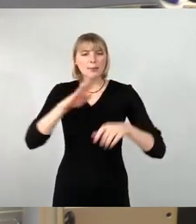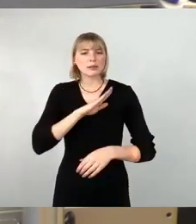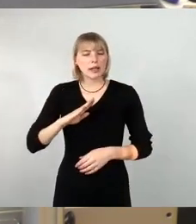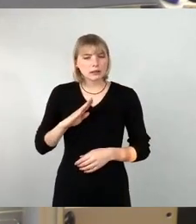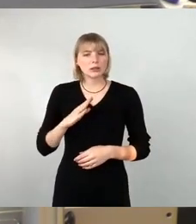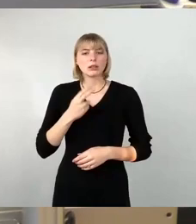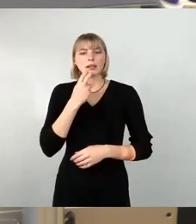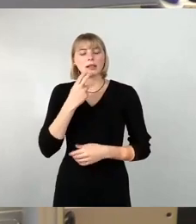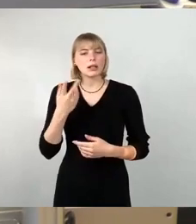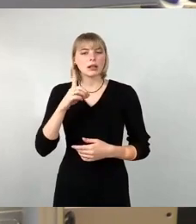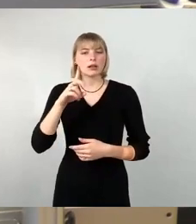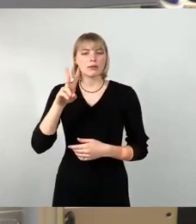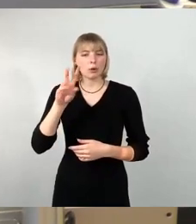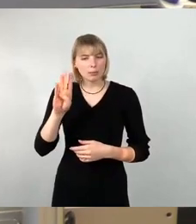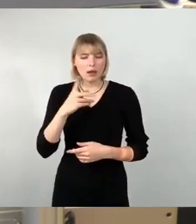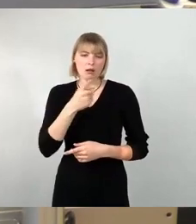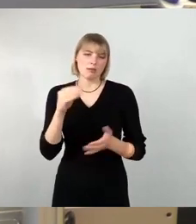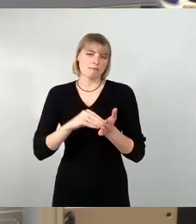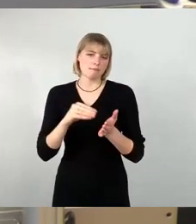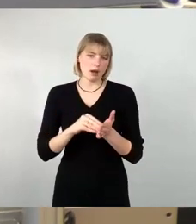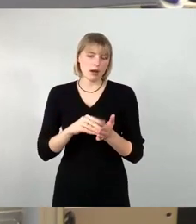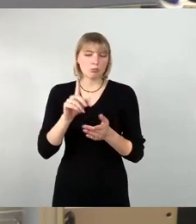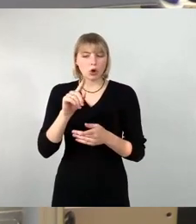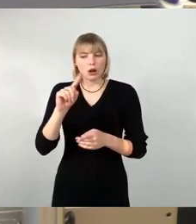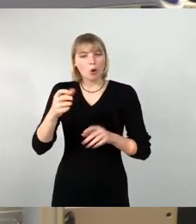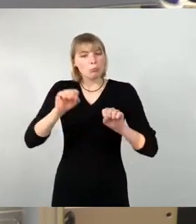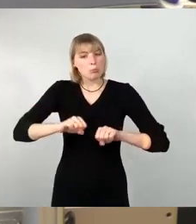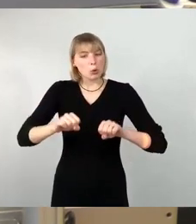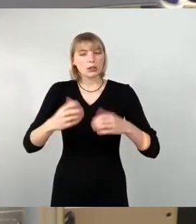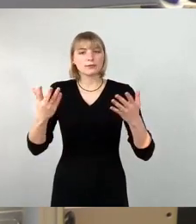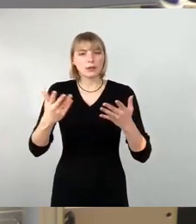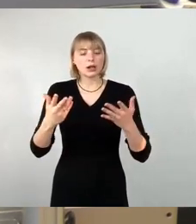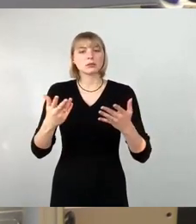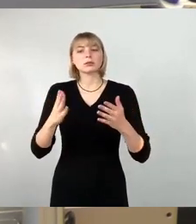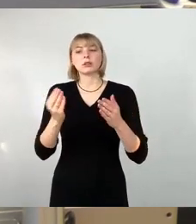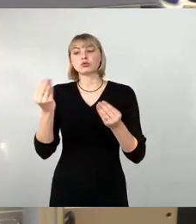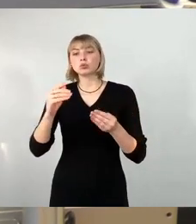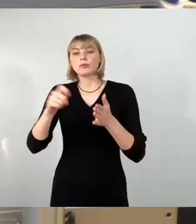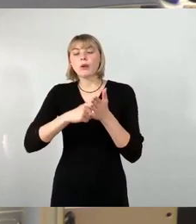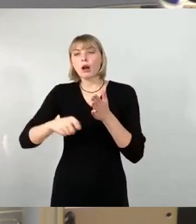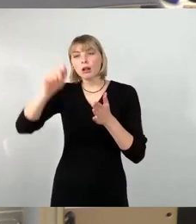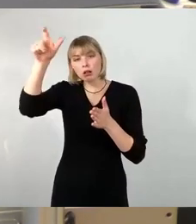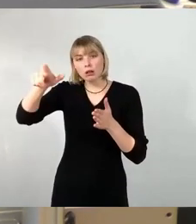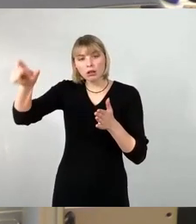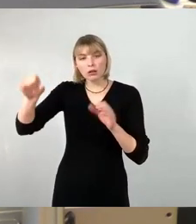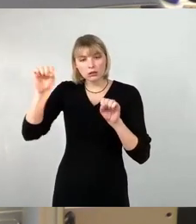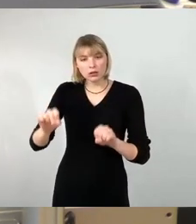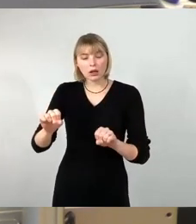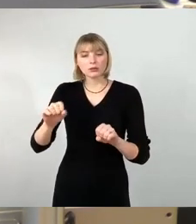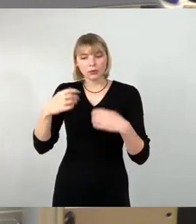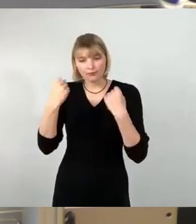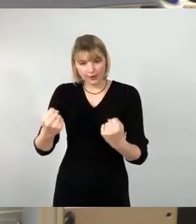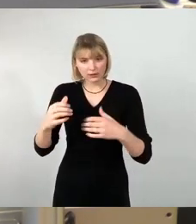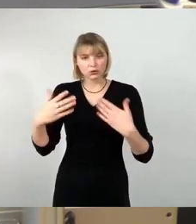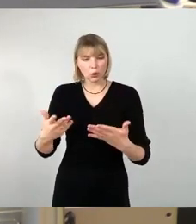Es wird dann aber eben auch Gelegenheit haben, bei denen, die dann zusätzlich gewählt werden können, das ist auch so festgelegt, Vertreterinnen der